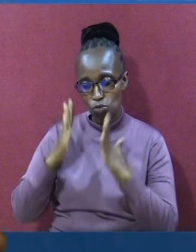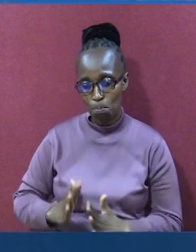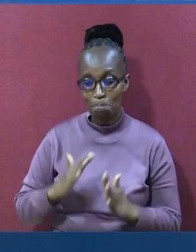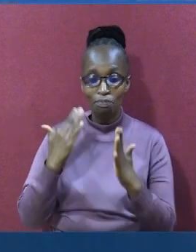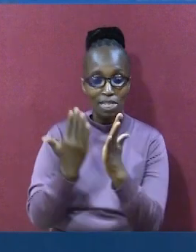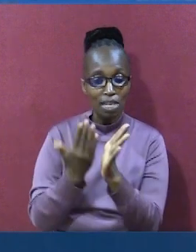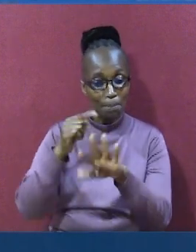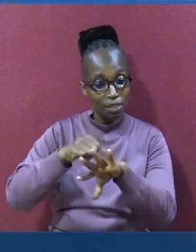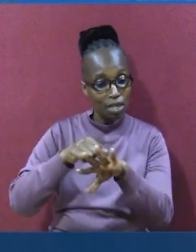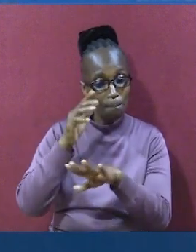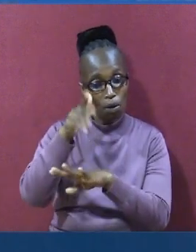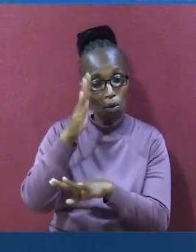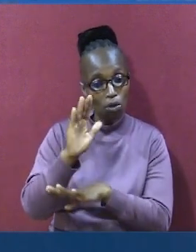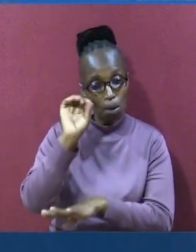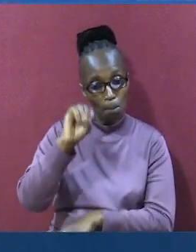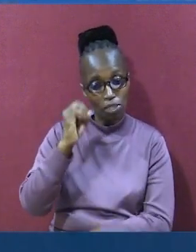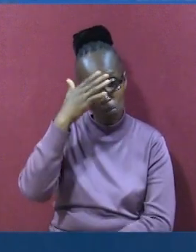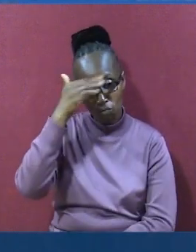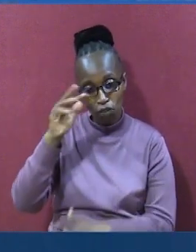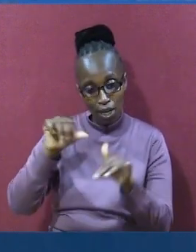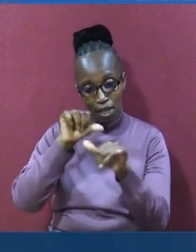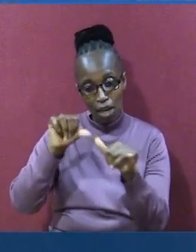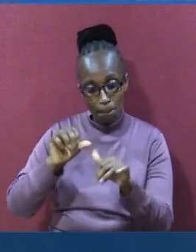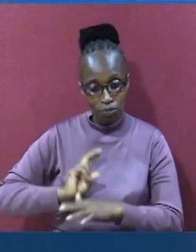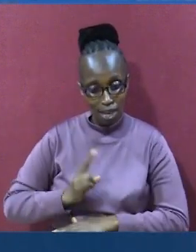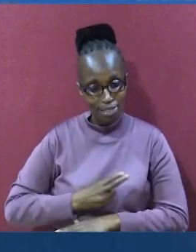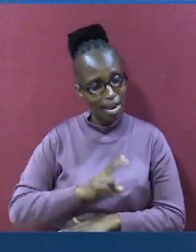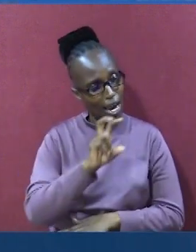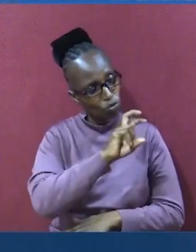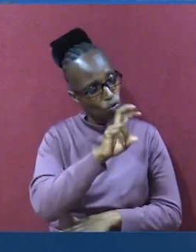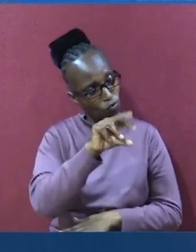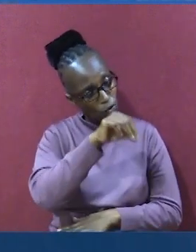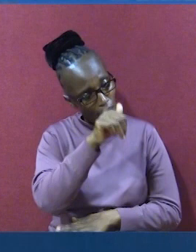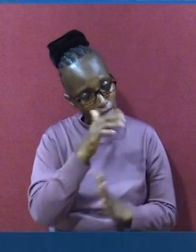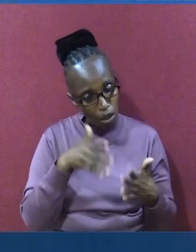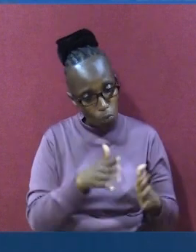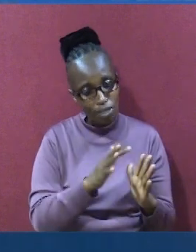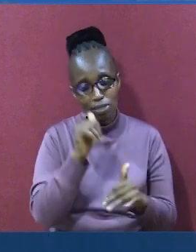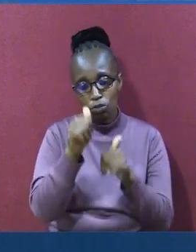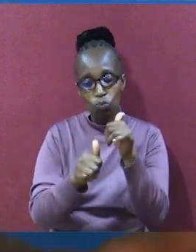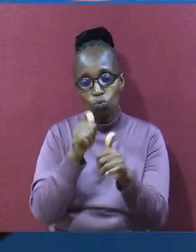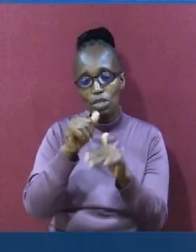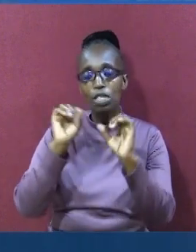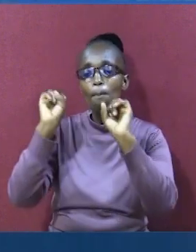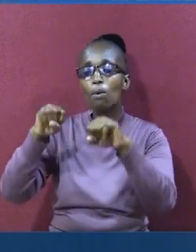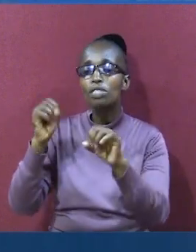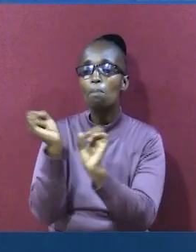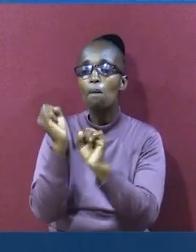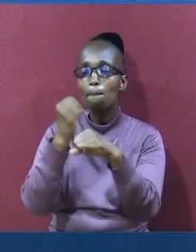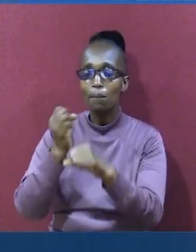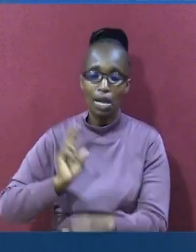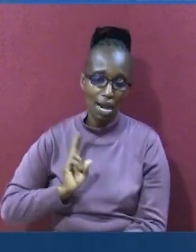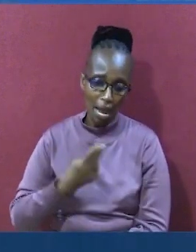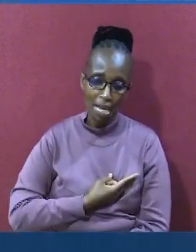And sometimes we can forget about God. And look for some ways. Carnal ways. Ambazo zinaweza